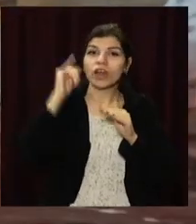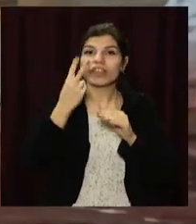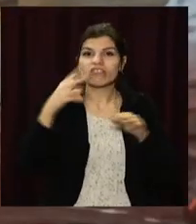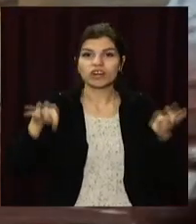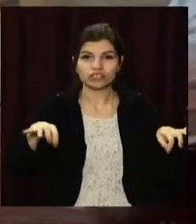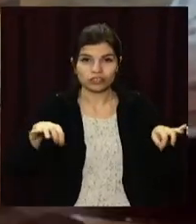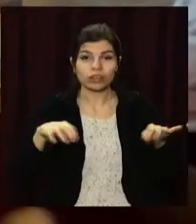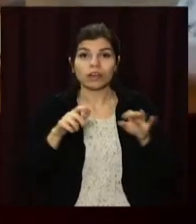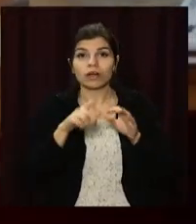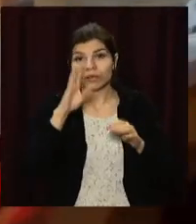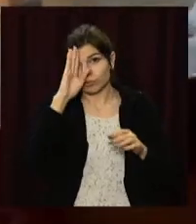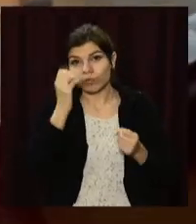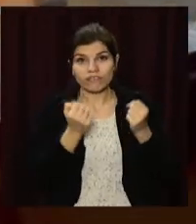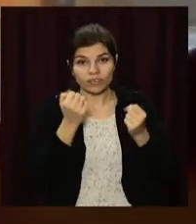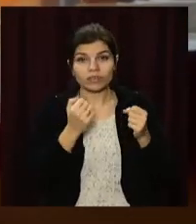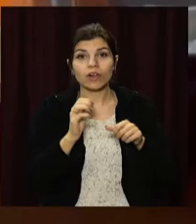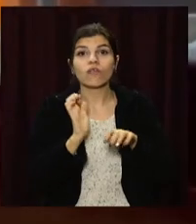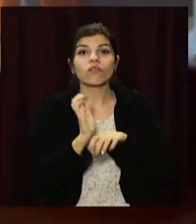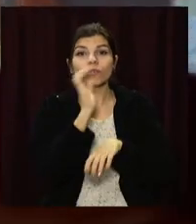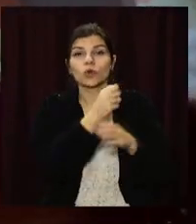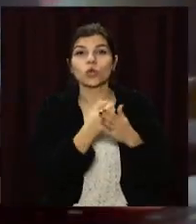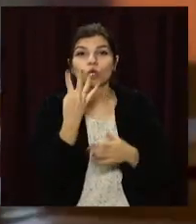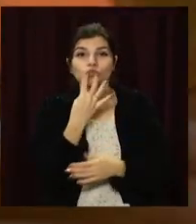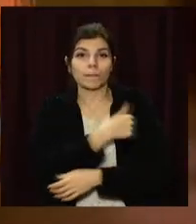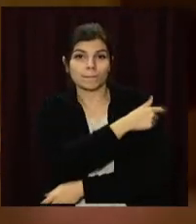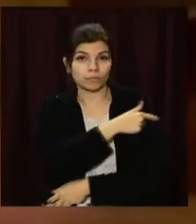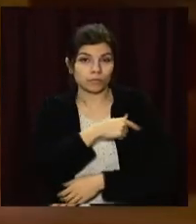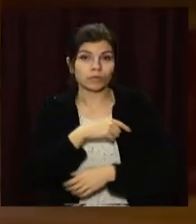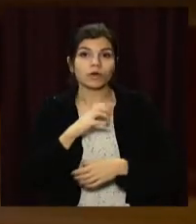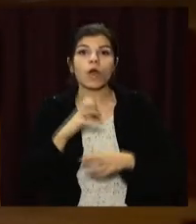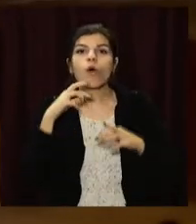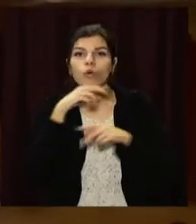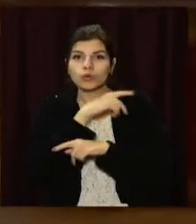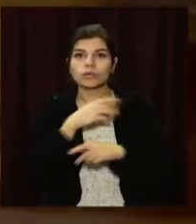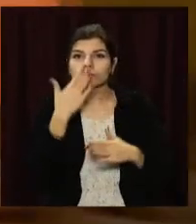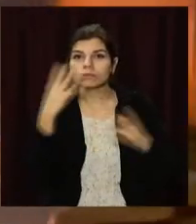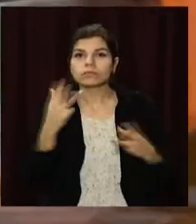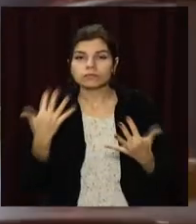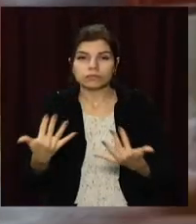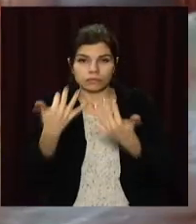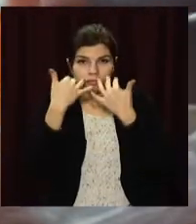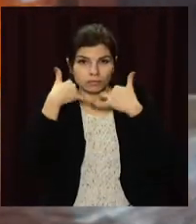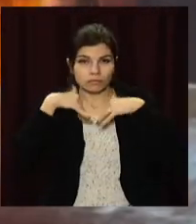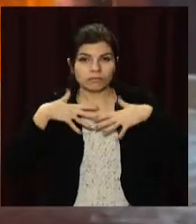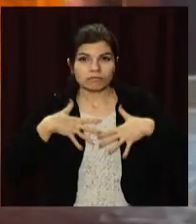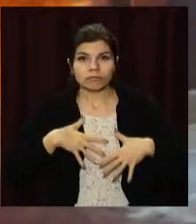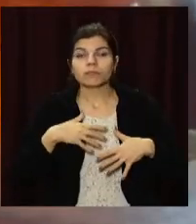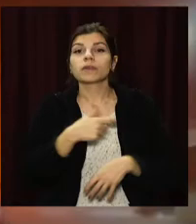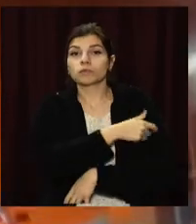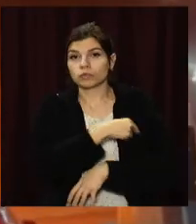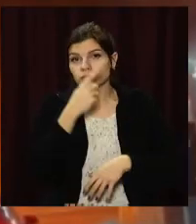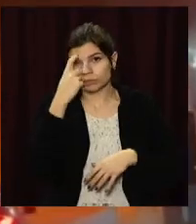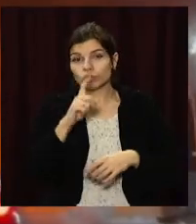62-річного водія доправили до 4-ї міської лікарні з отруєнням продуктами горіння. Наразі повідомляють у